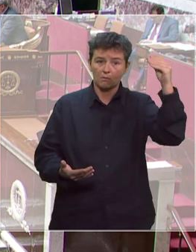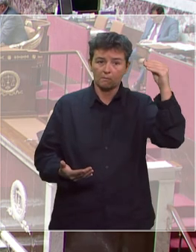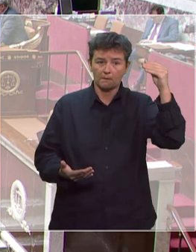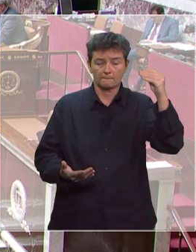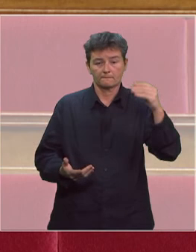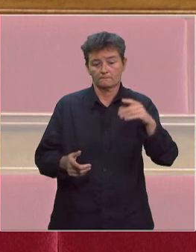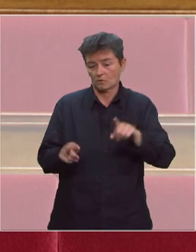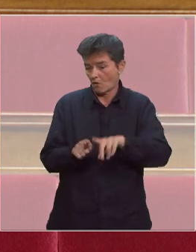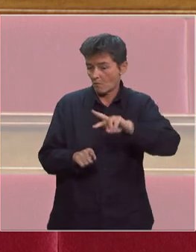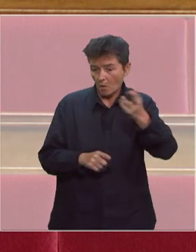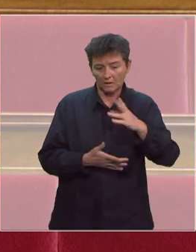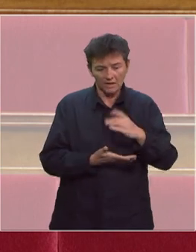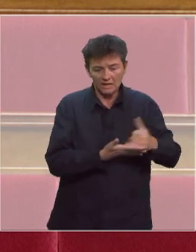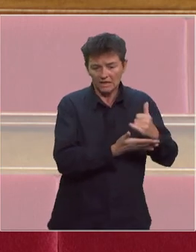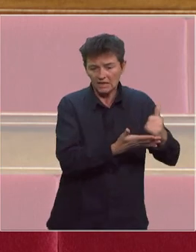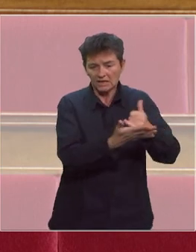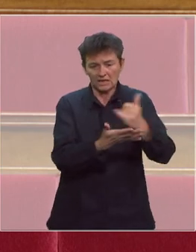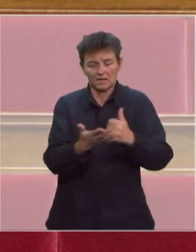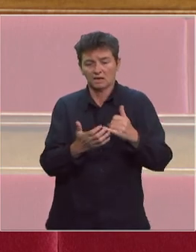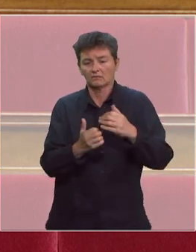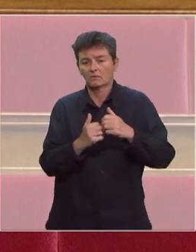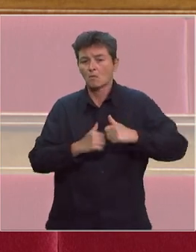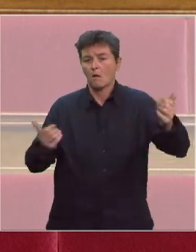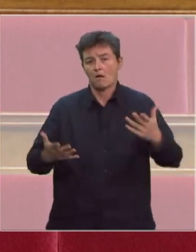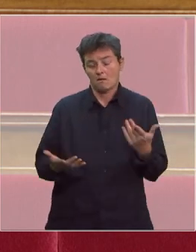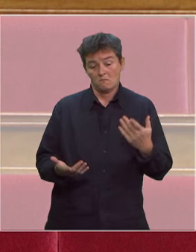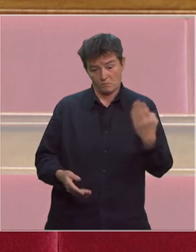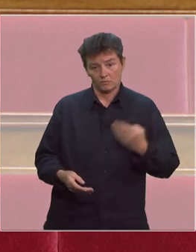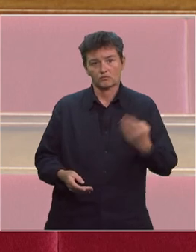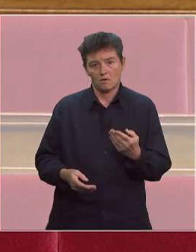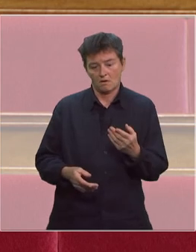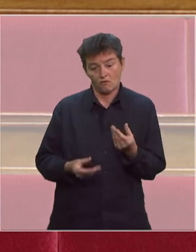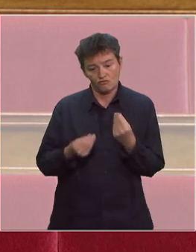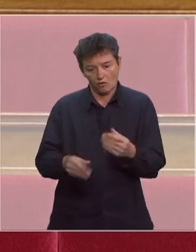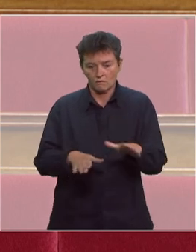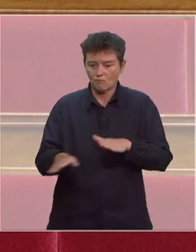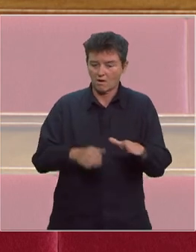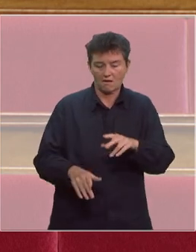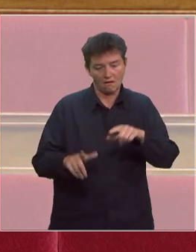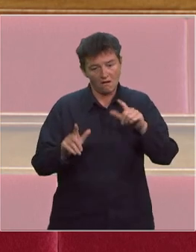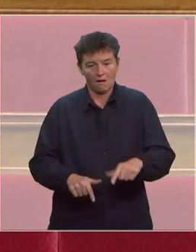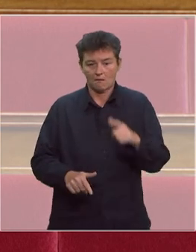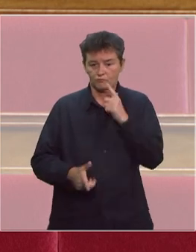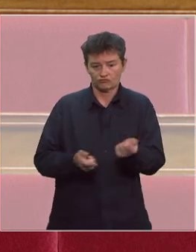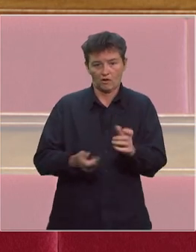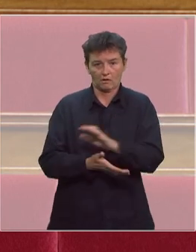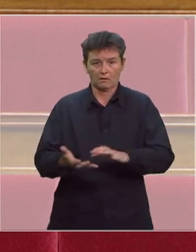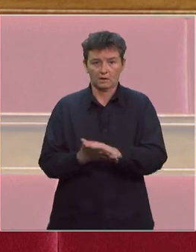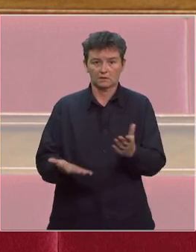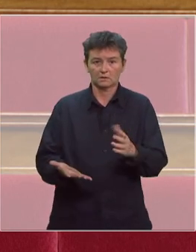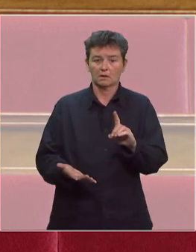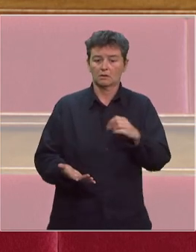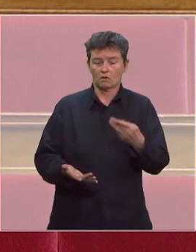comme tous les territoires ultramarins, ont plus que jamais besoin de moyens massifs pour répondre à cette crise. Les Outre-mer